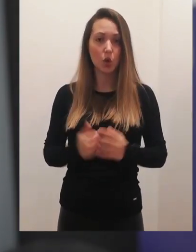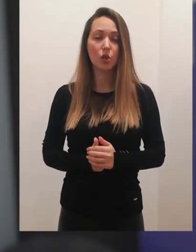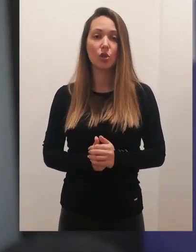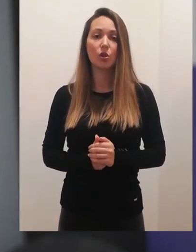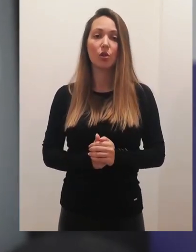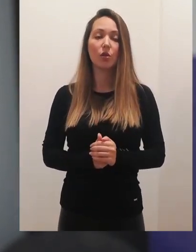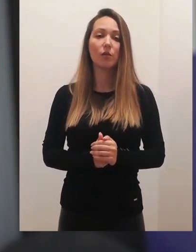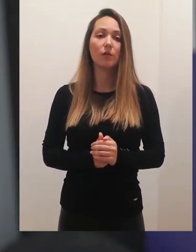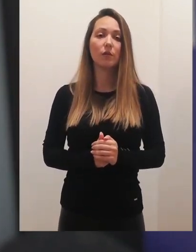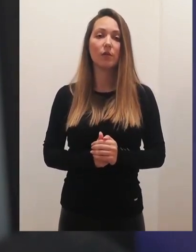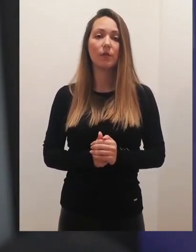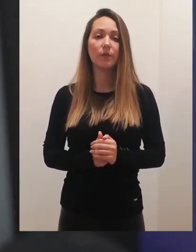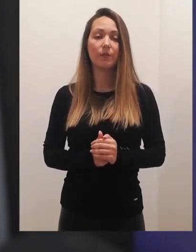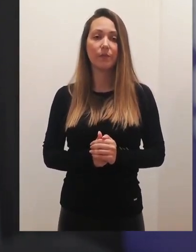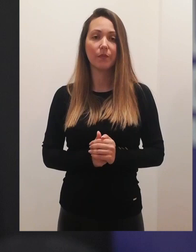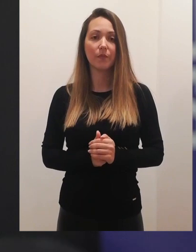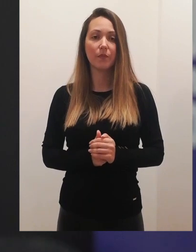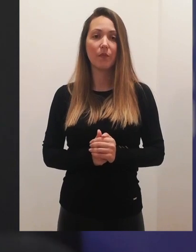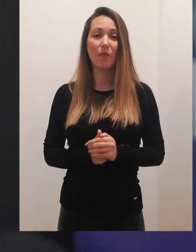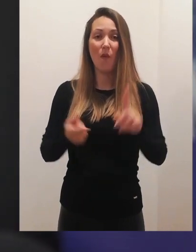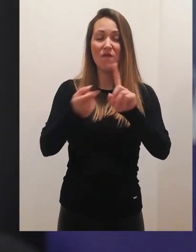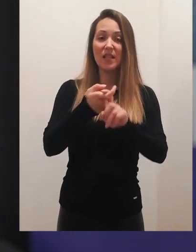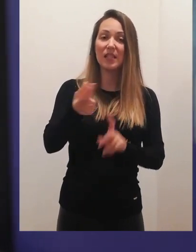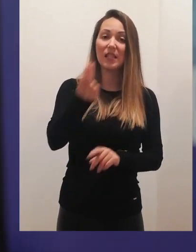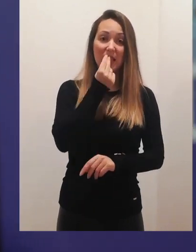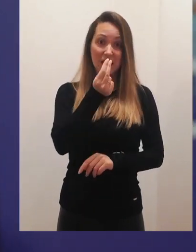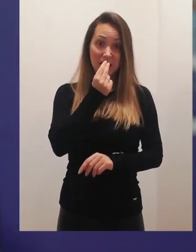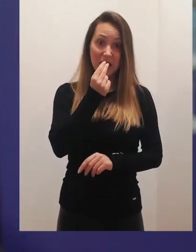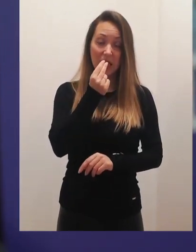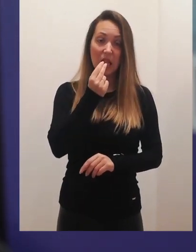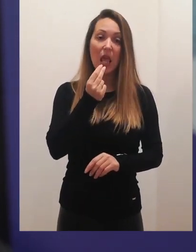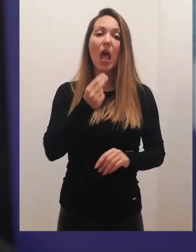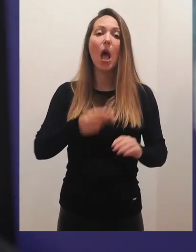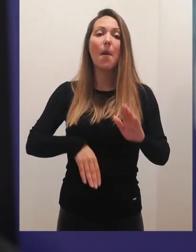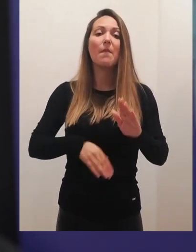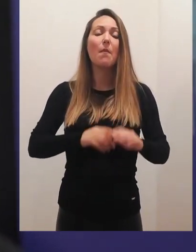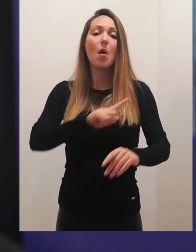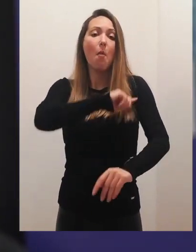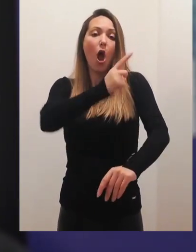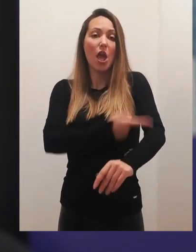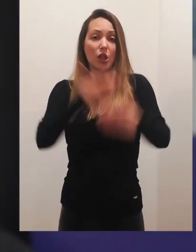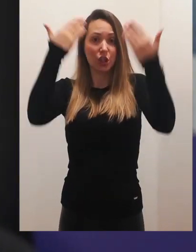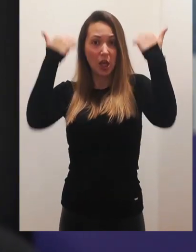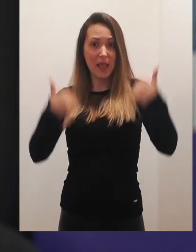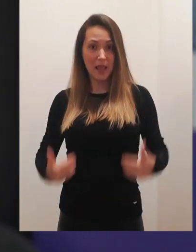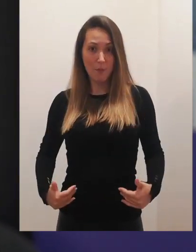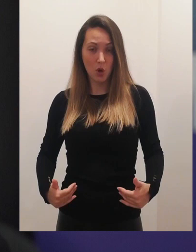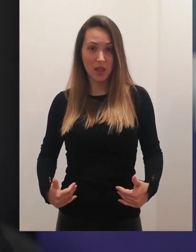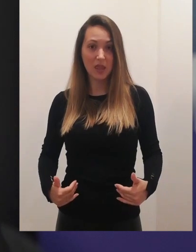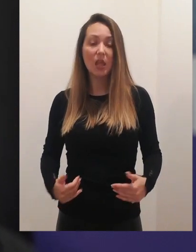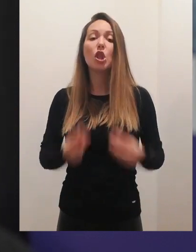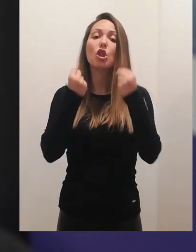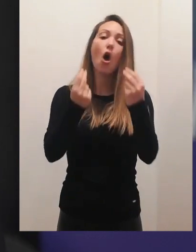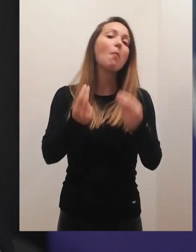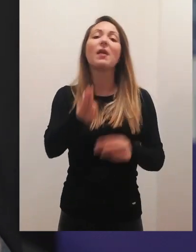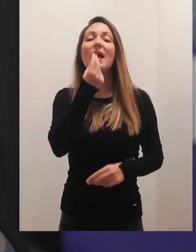Znači, što se tiče ishrane odnosno podizanje imuniteta, dobra balansirana ishrana koju